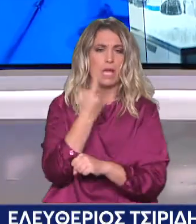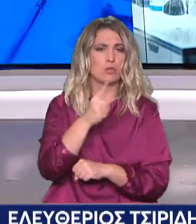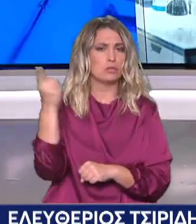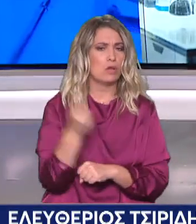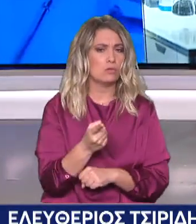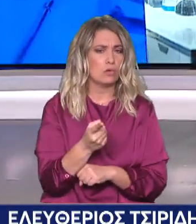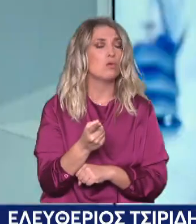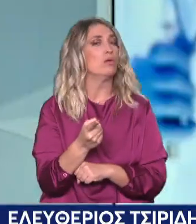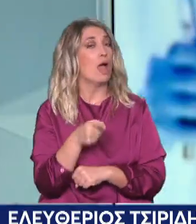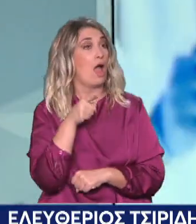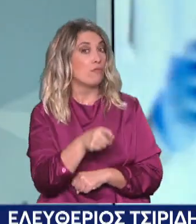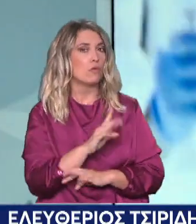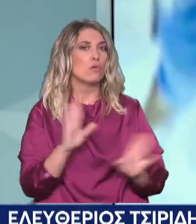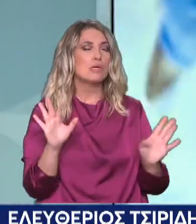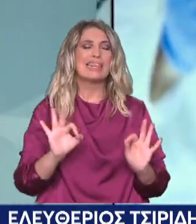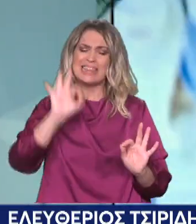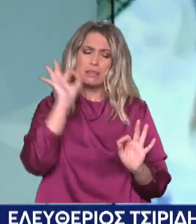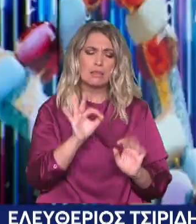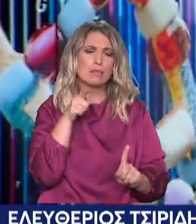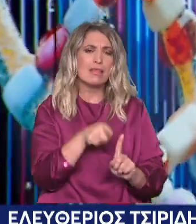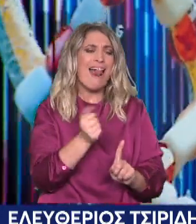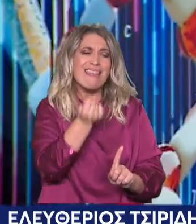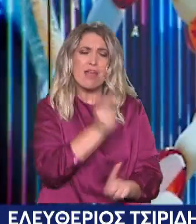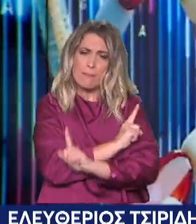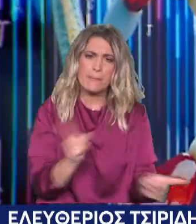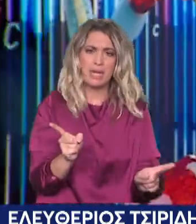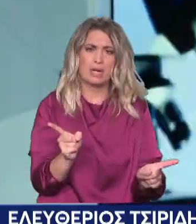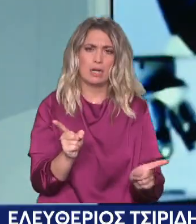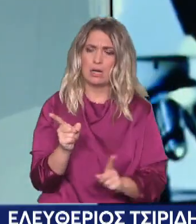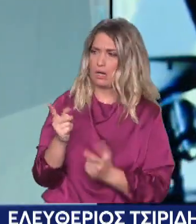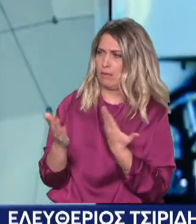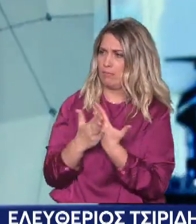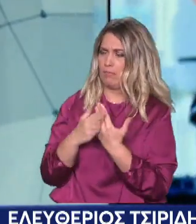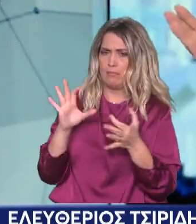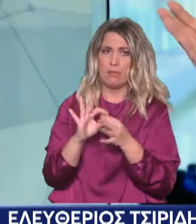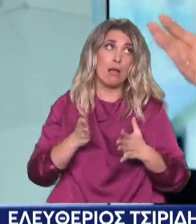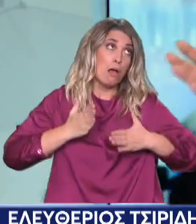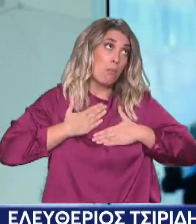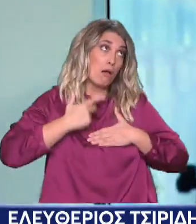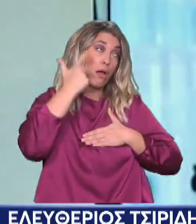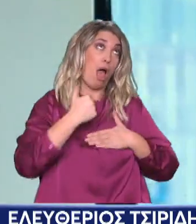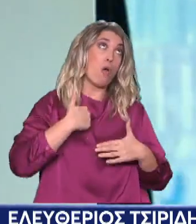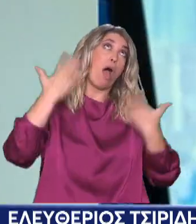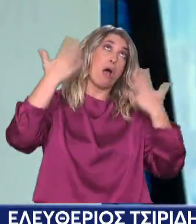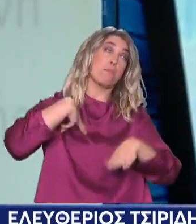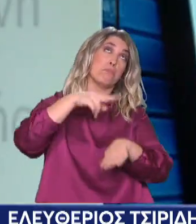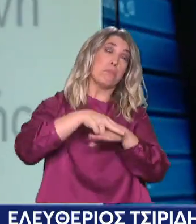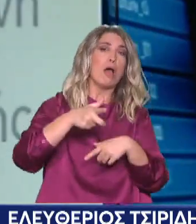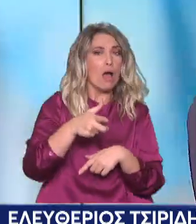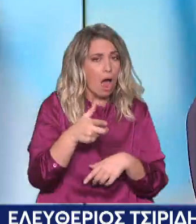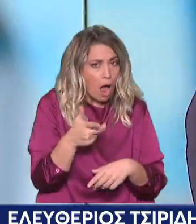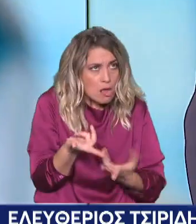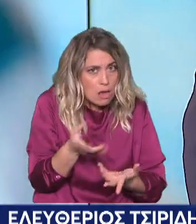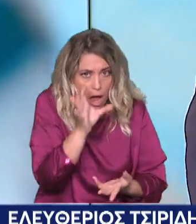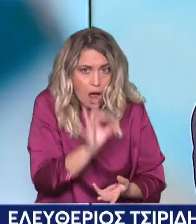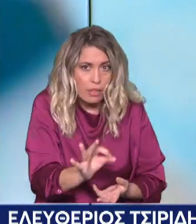είναι τέτοια η ακρίβεια που τα λάθη πια σχεδόν μηδενίζονται. Για μένα, ως δυνητικά ασθενή κάποια στιγμή, αυτό έχει πολύ μεγάλη αξία. Έχει